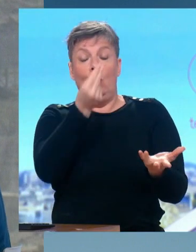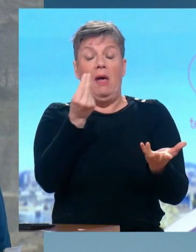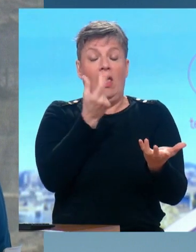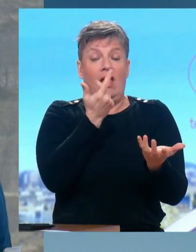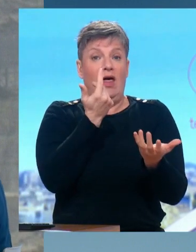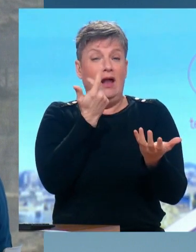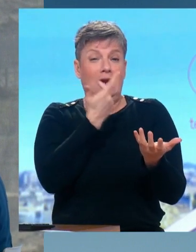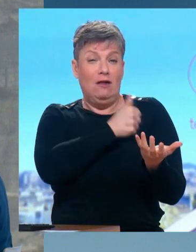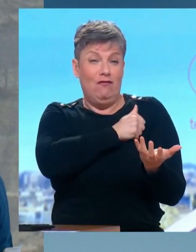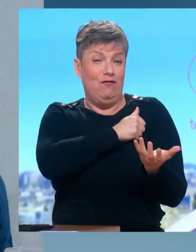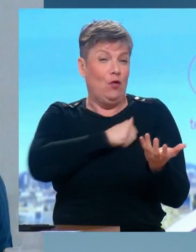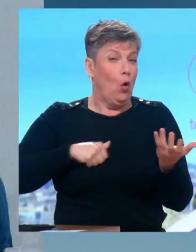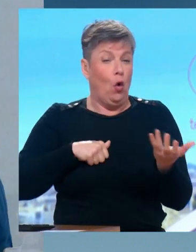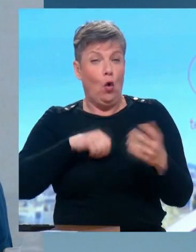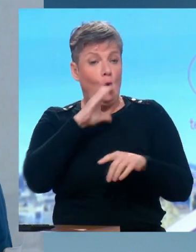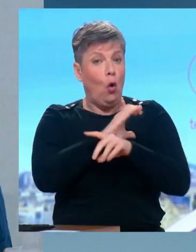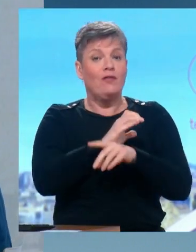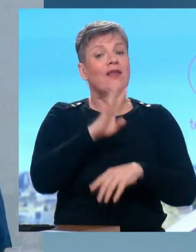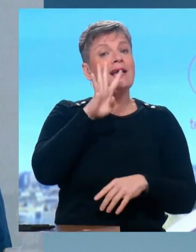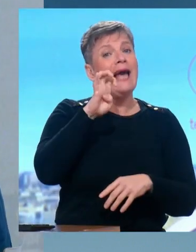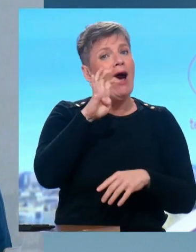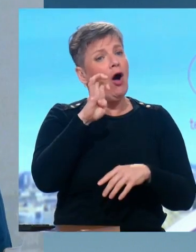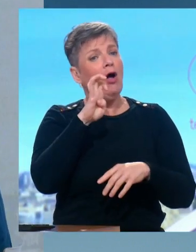ont été horribles. 40 de nos concitoyens ont perdu la vie.